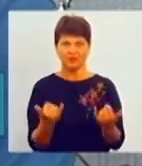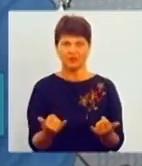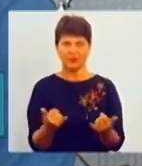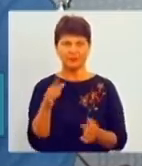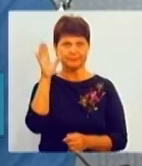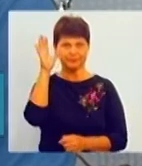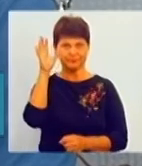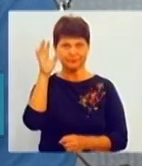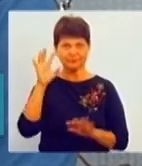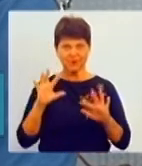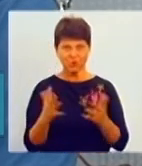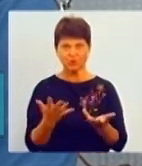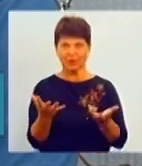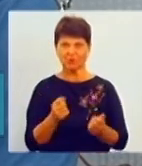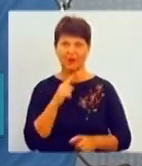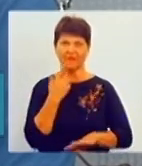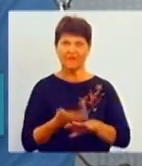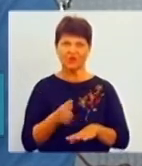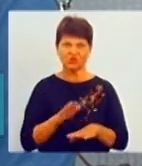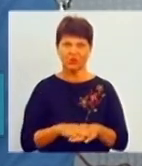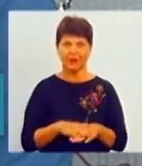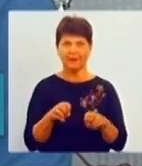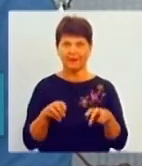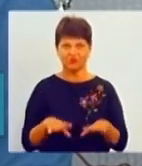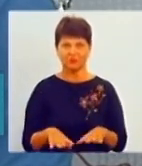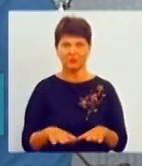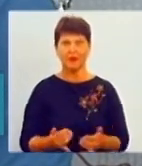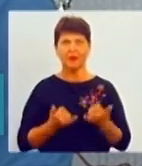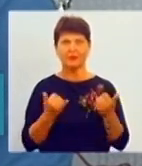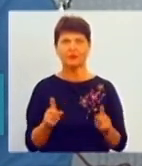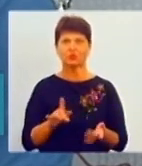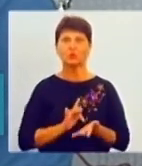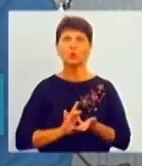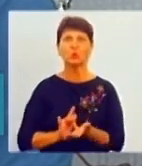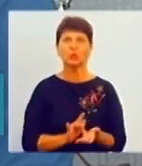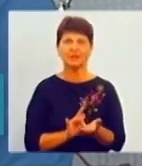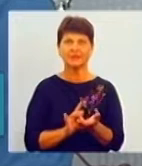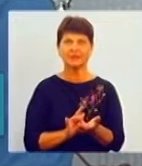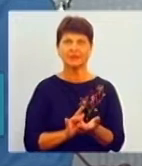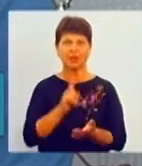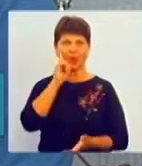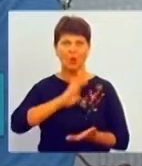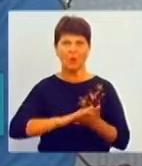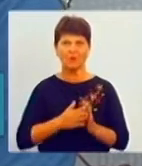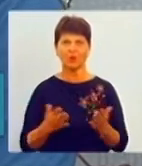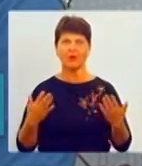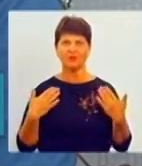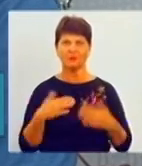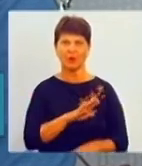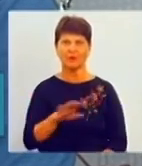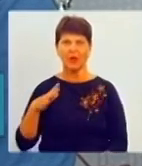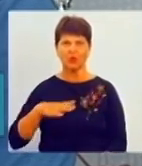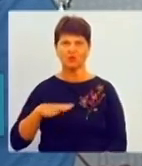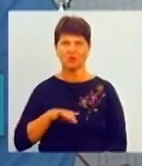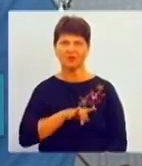прийняв важке рішення, але для того, щоб туристи комфортно відпочивали, не очікували цих рейсів,